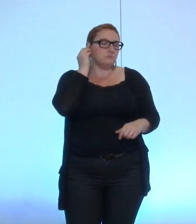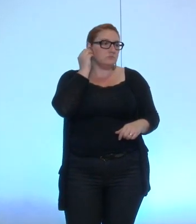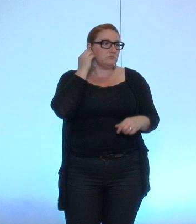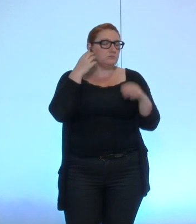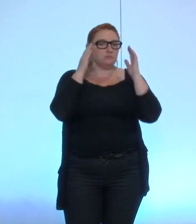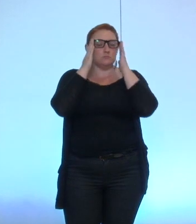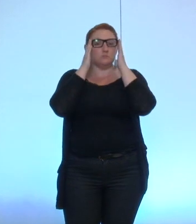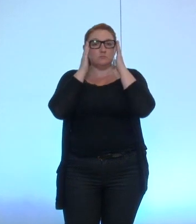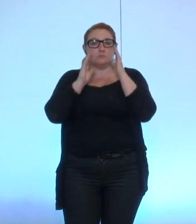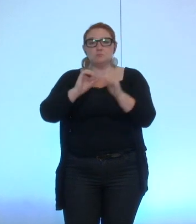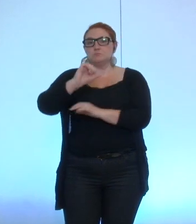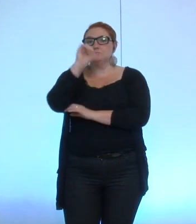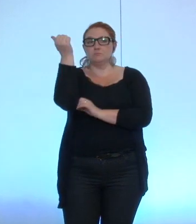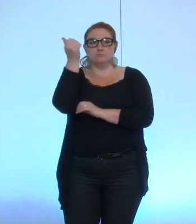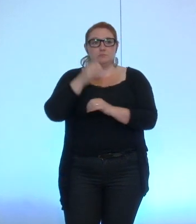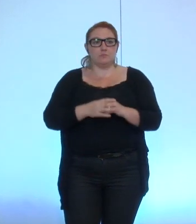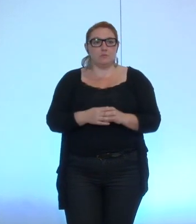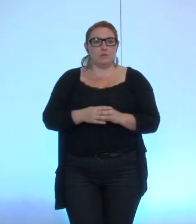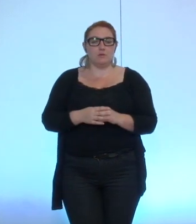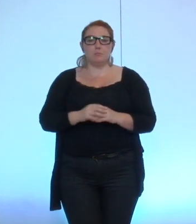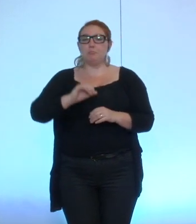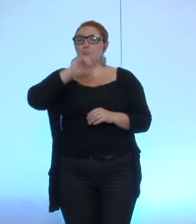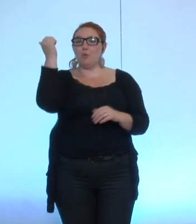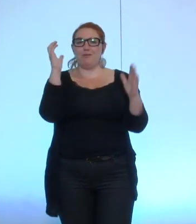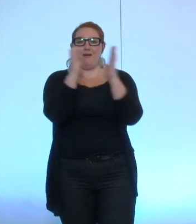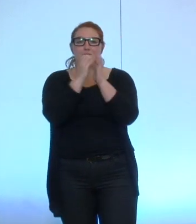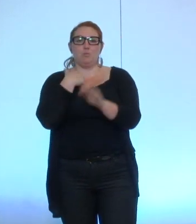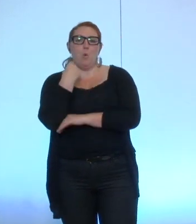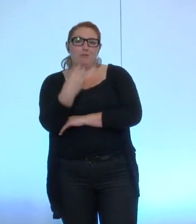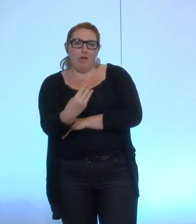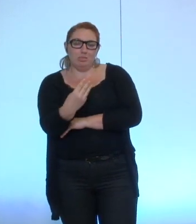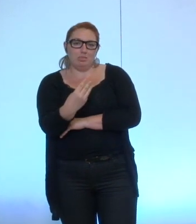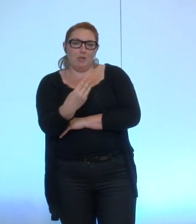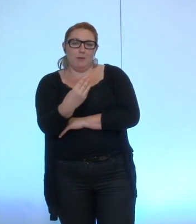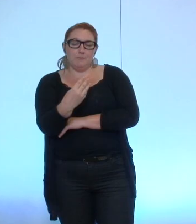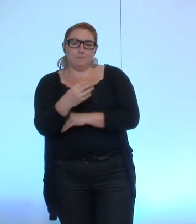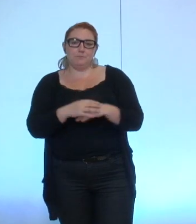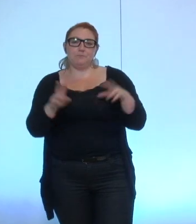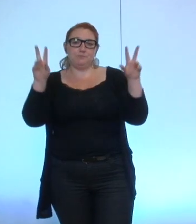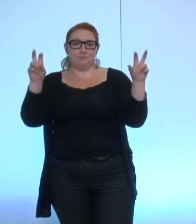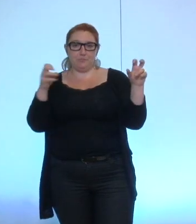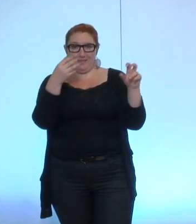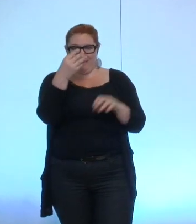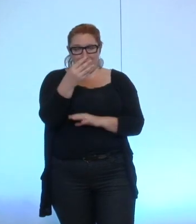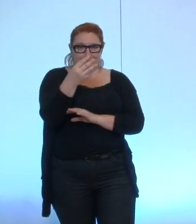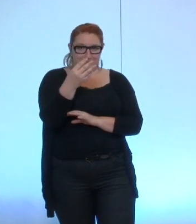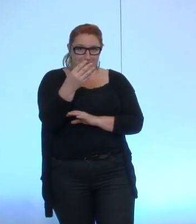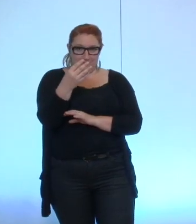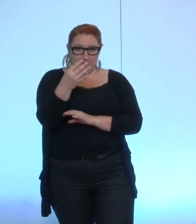donc on commence par l'article 4 nous avons de nombreux